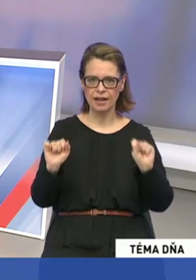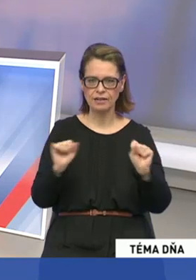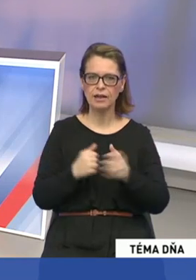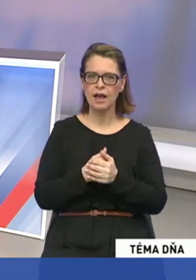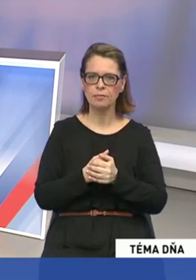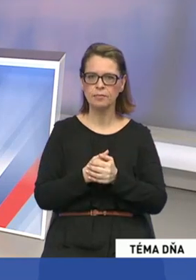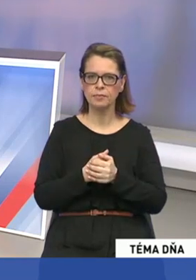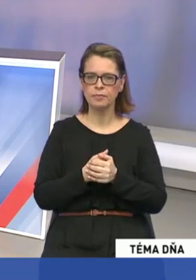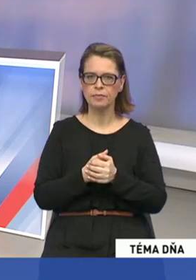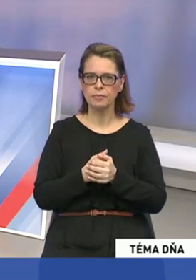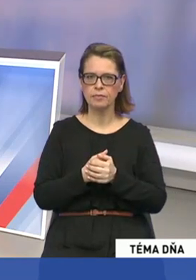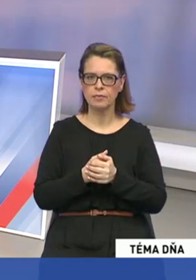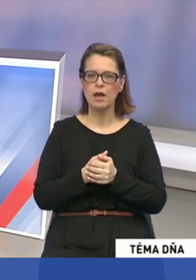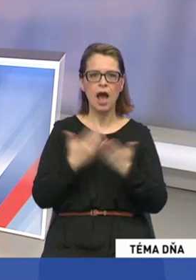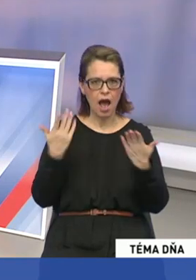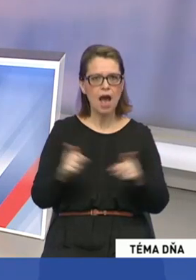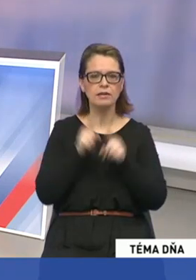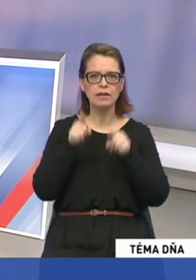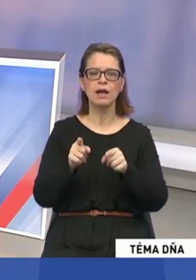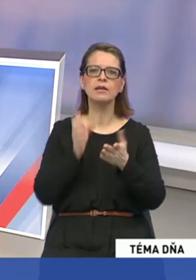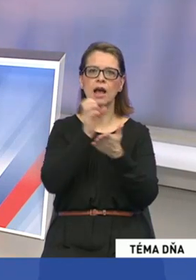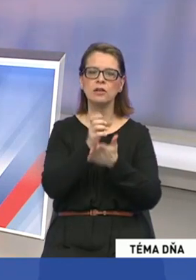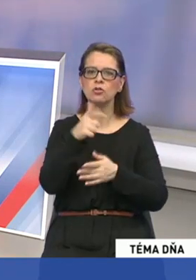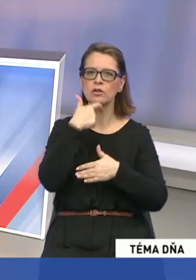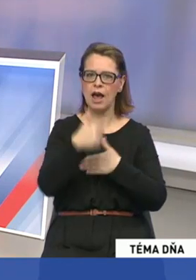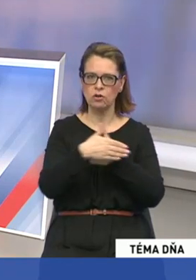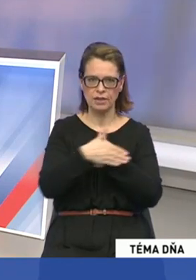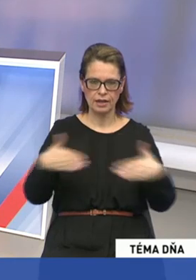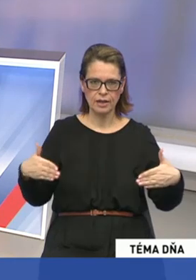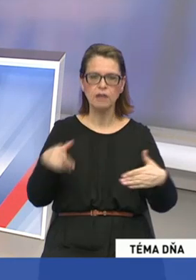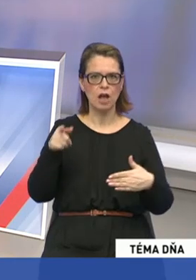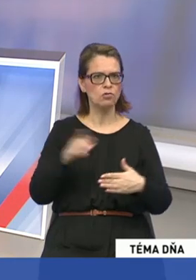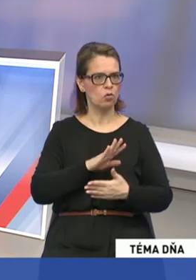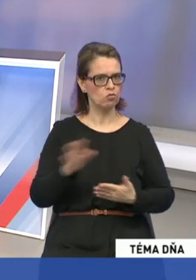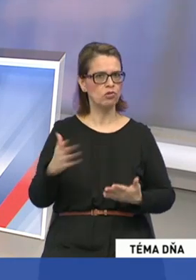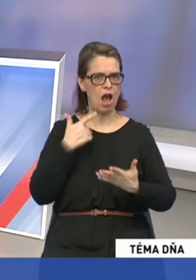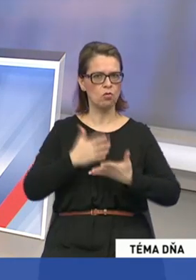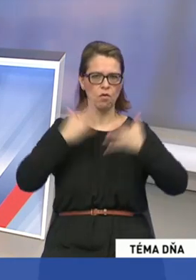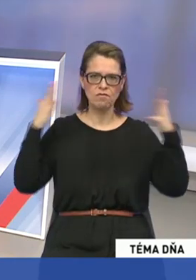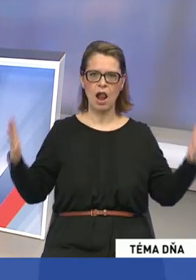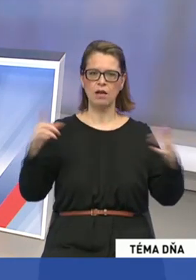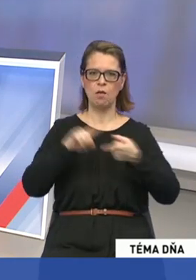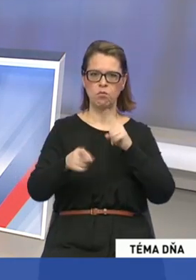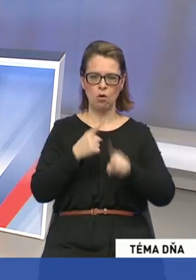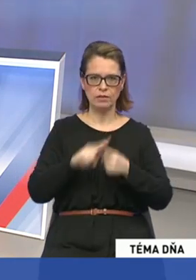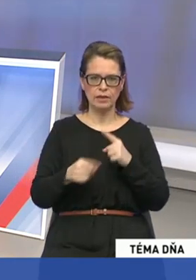ale kandidujete do Národnej rady a to už je aj kus tej takzvanej veľkej politiky.